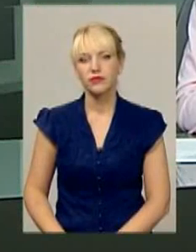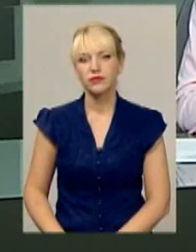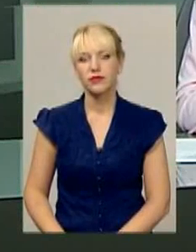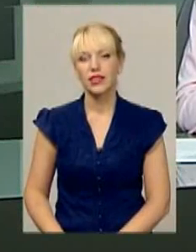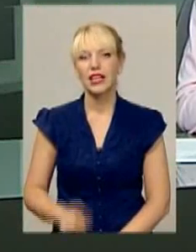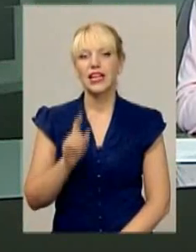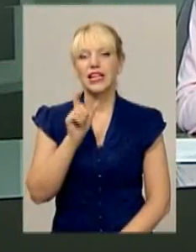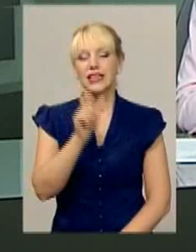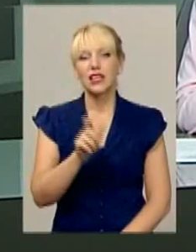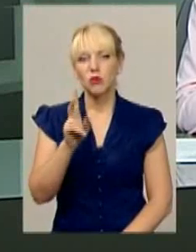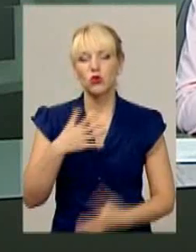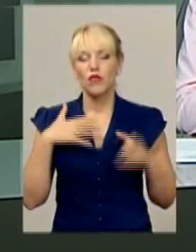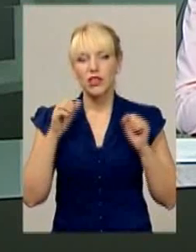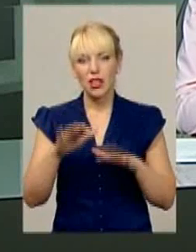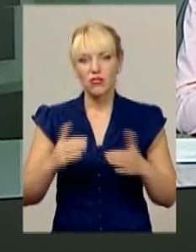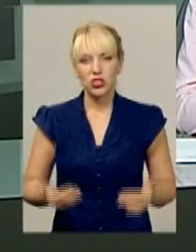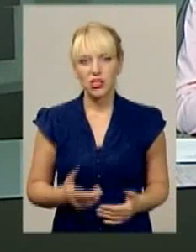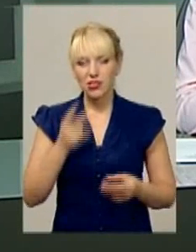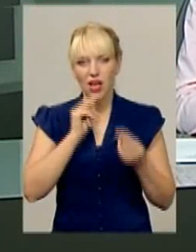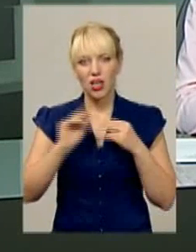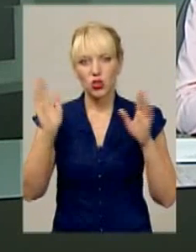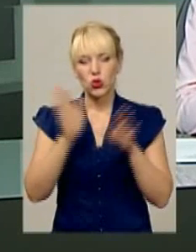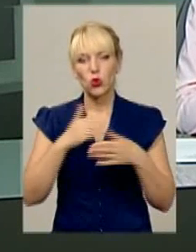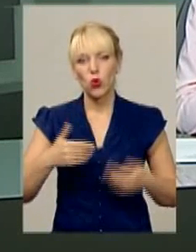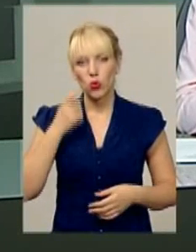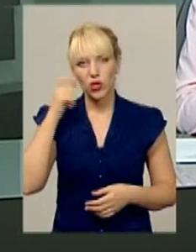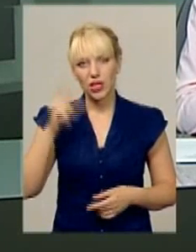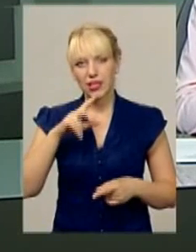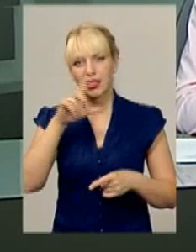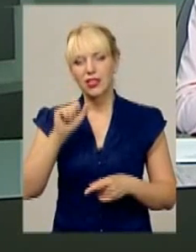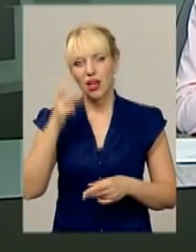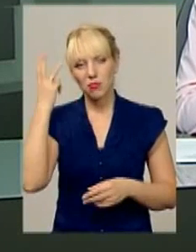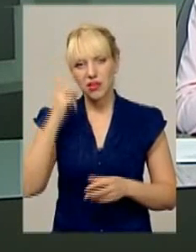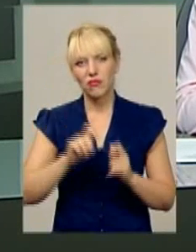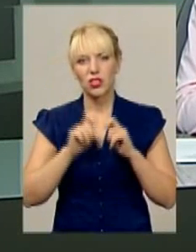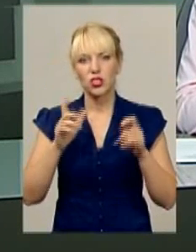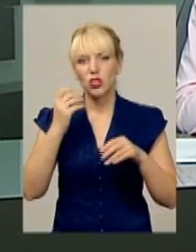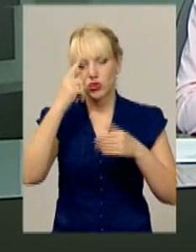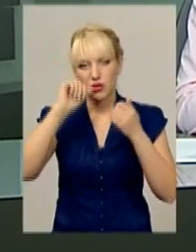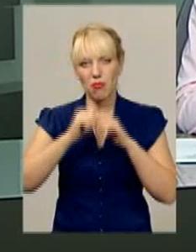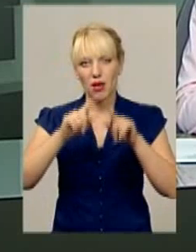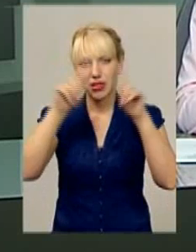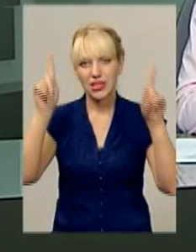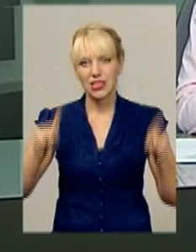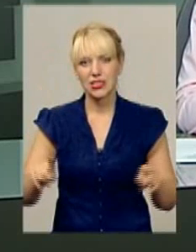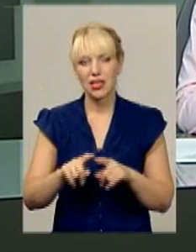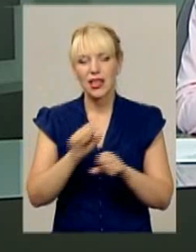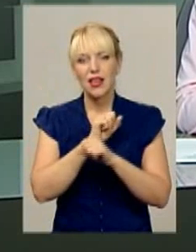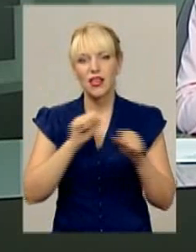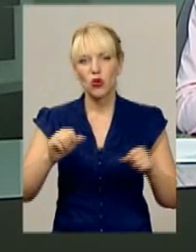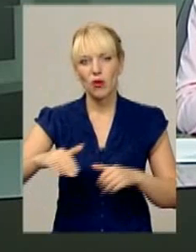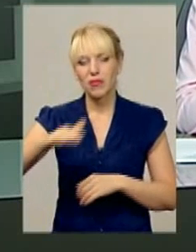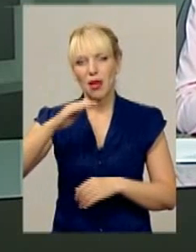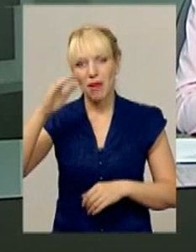Тим, хто віддав життя за кращу долю України, на Хмельниччині відкрили ще один пам'ятний знак «Героям небесної сотні».